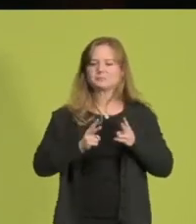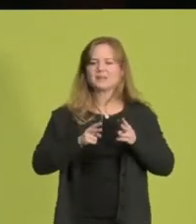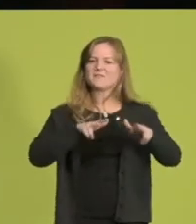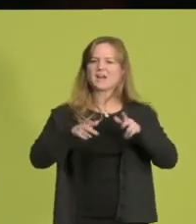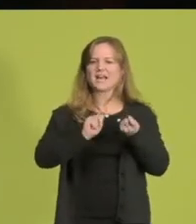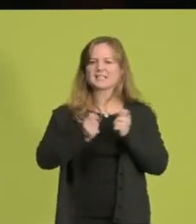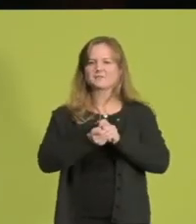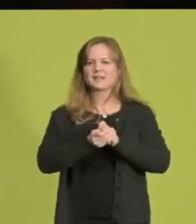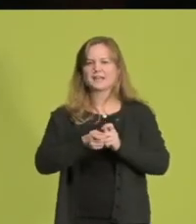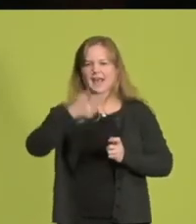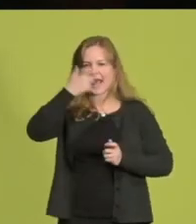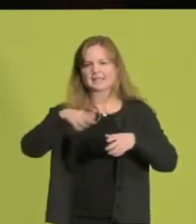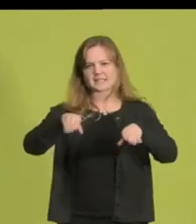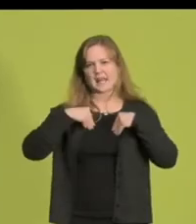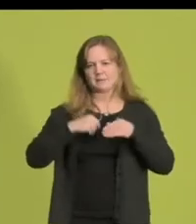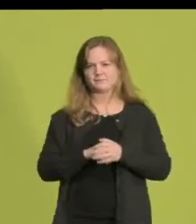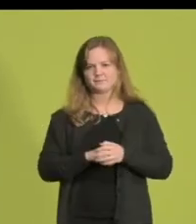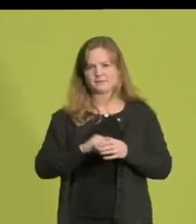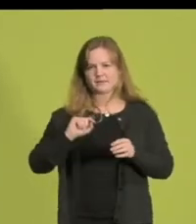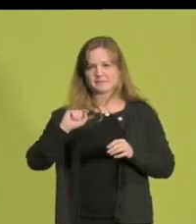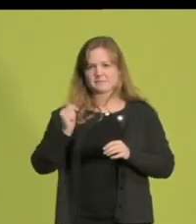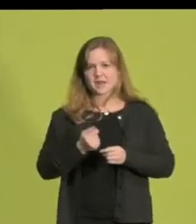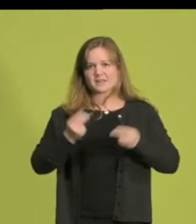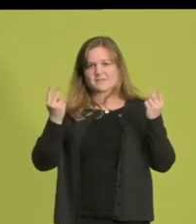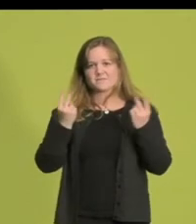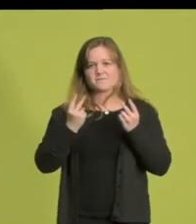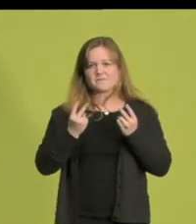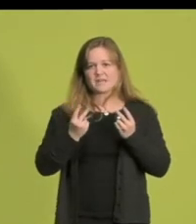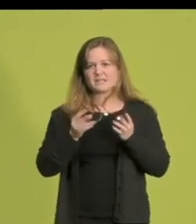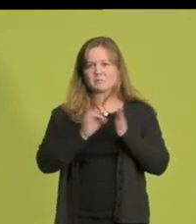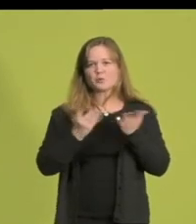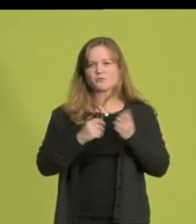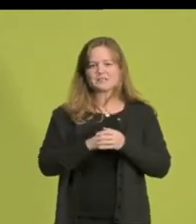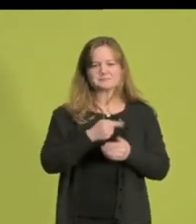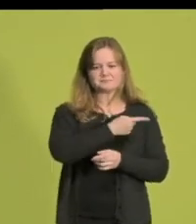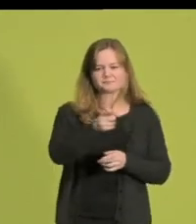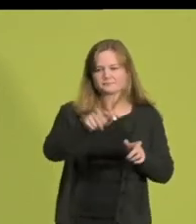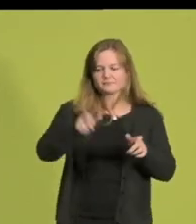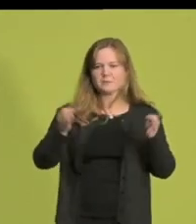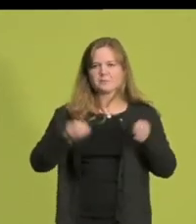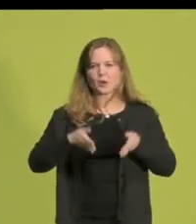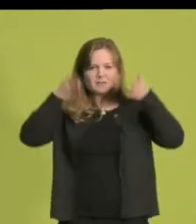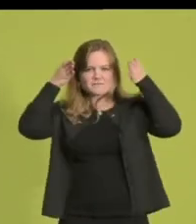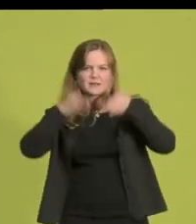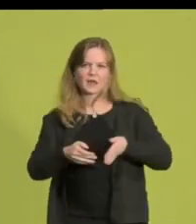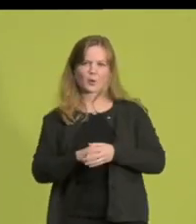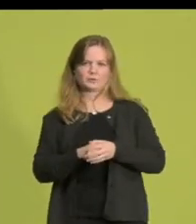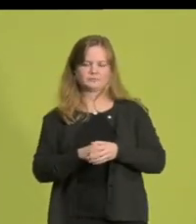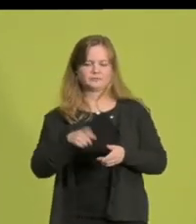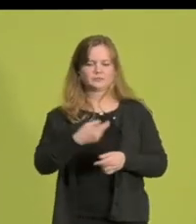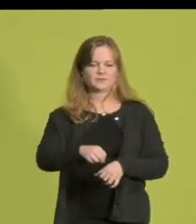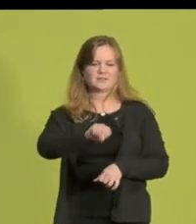Aber die vielleicht wichtigste Zutat für diesen Wandel ist das Vertrauen der Menschen, dass sie von dieser Entwicklung auch profitieren können,